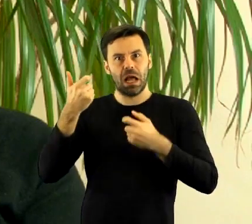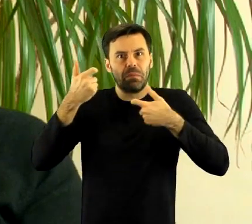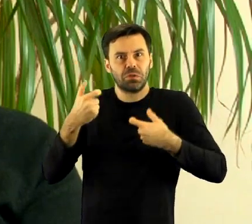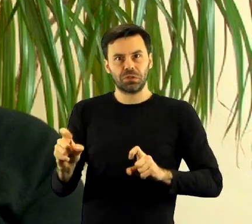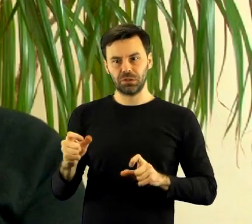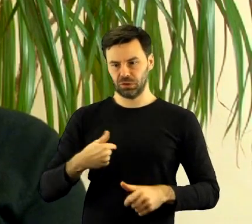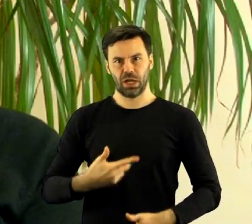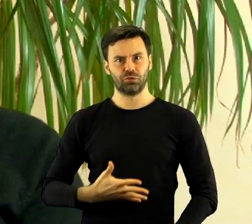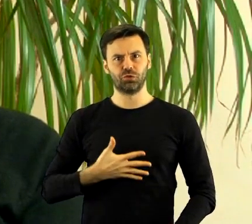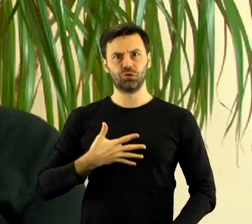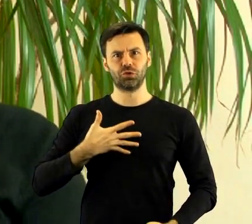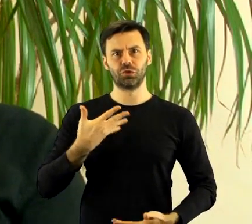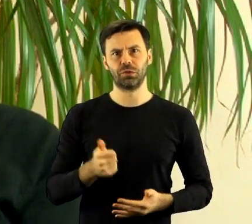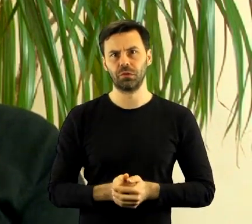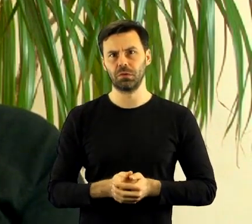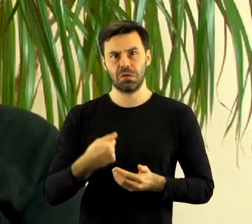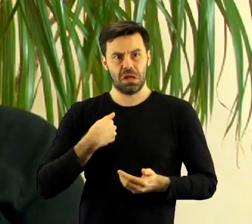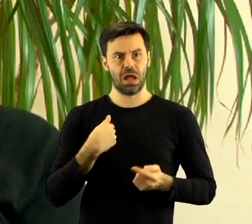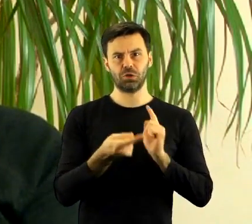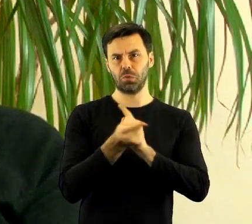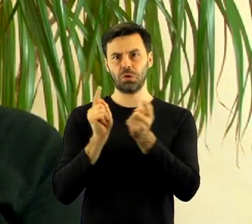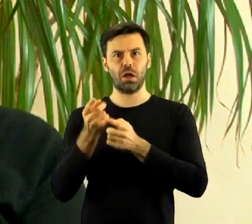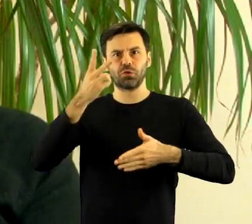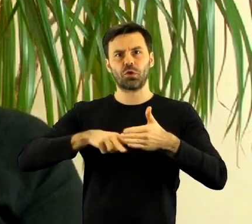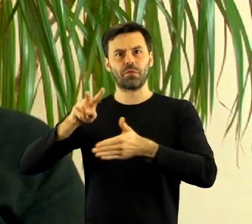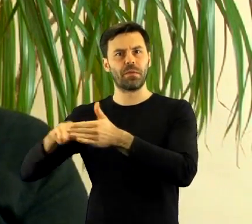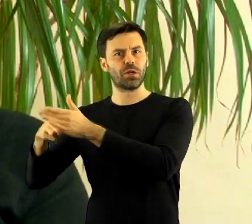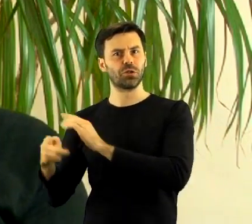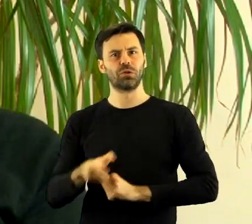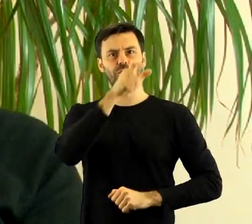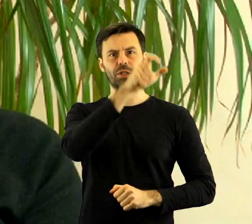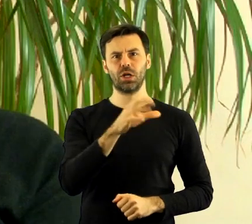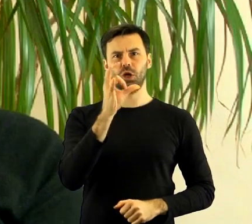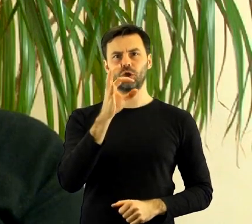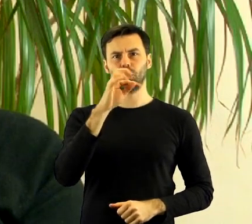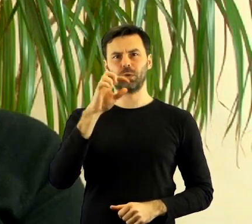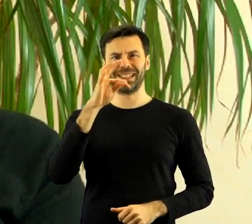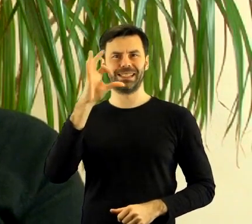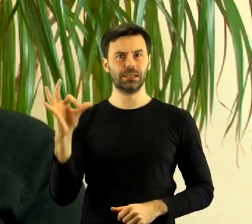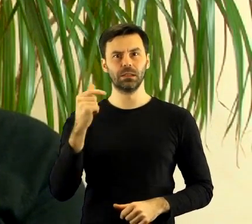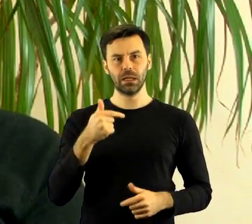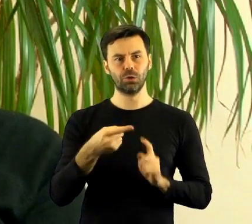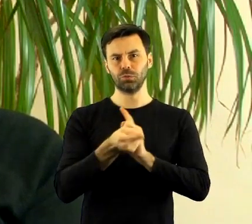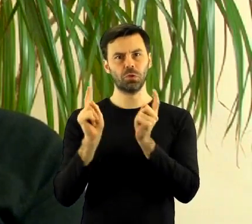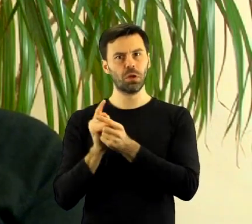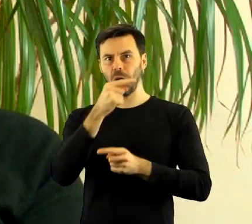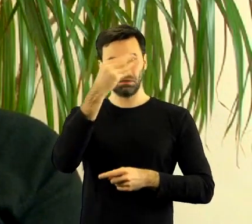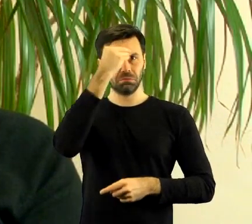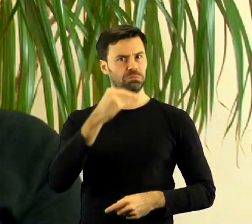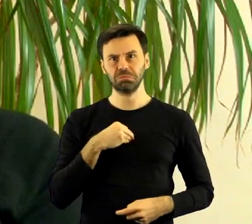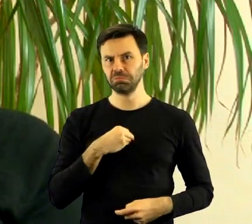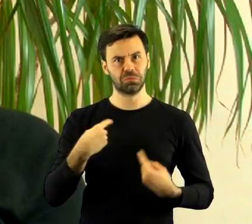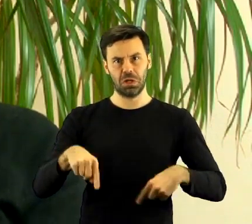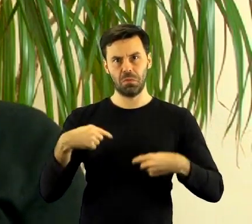po prostu zdziwienie. Mamy co dwa miesiące średnia spotkania sołeckie z naszym sołtysem i nikt nas przez dwa lata nie